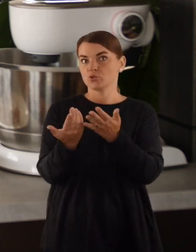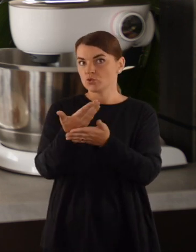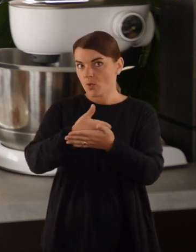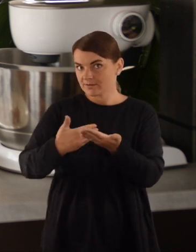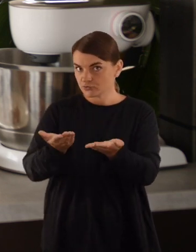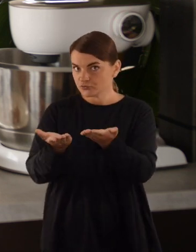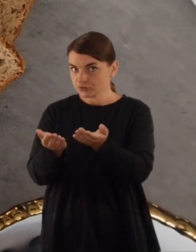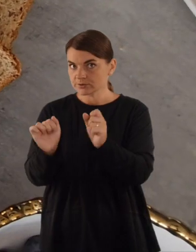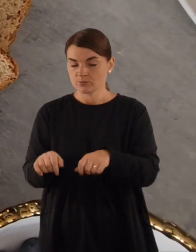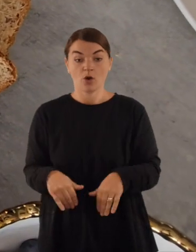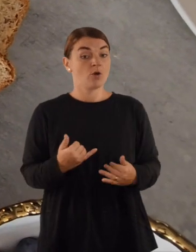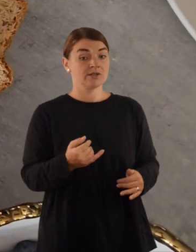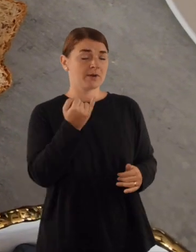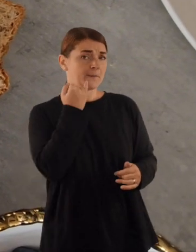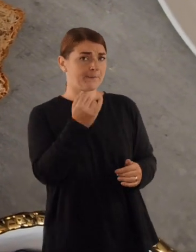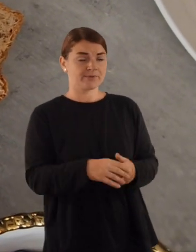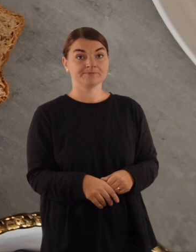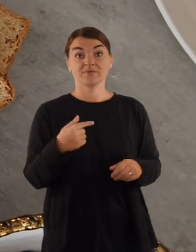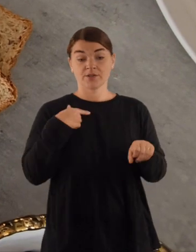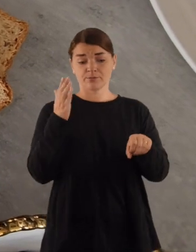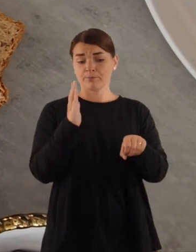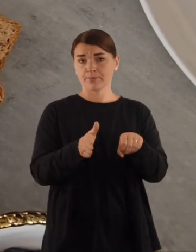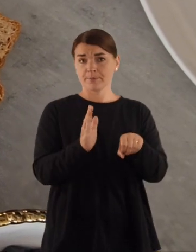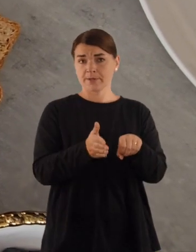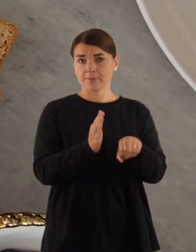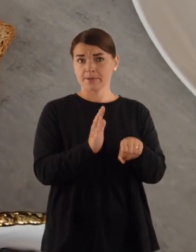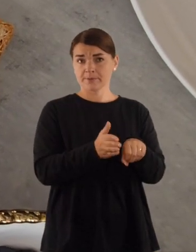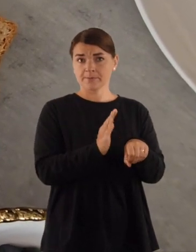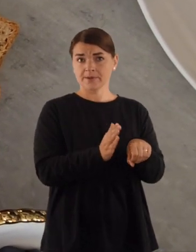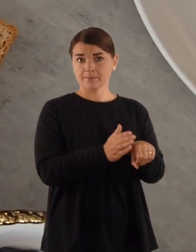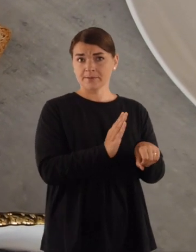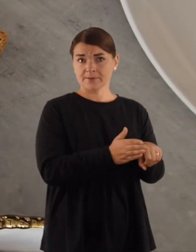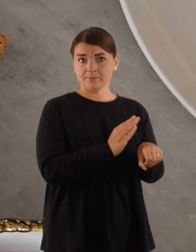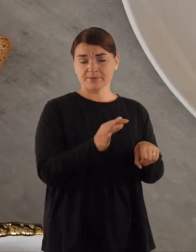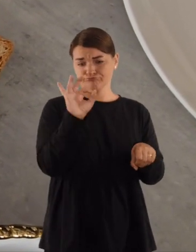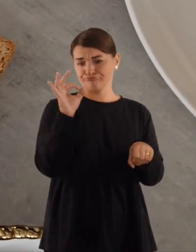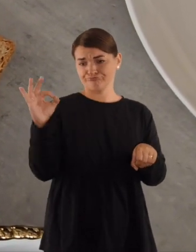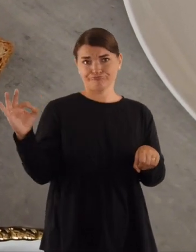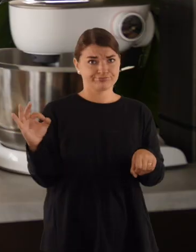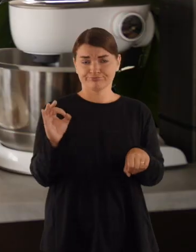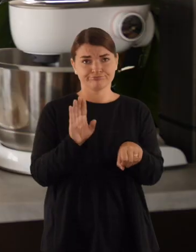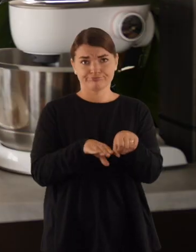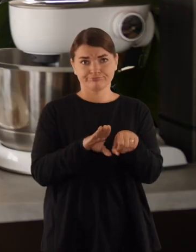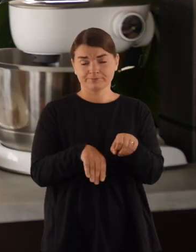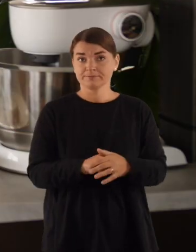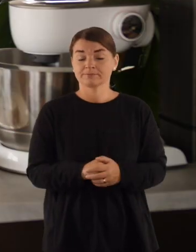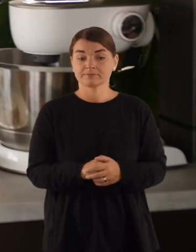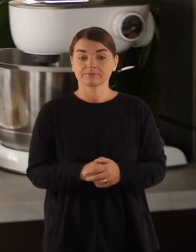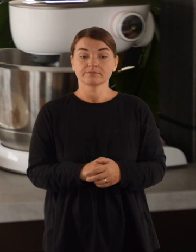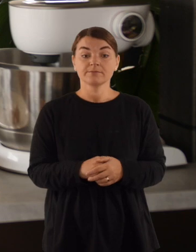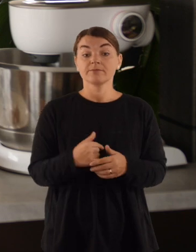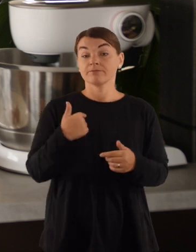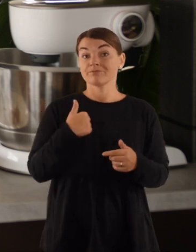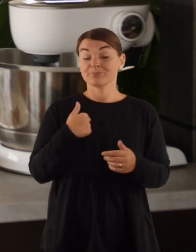yra viskas dar paprasčiau. Tai aš supjaustau tiesiog grėžinėliais bananą ir kadangi pas